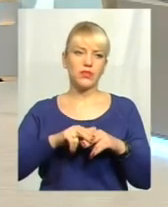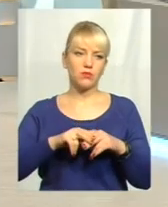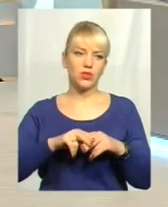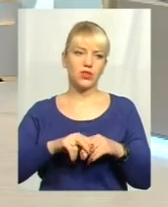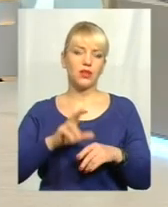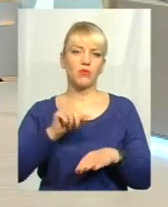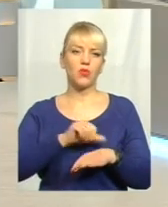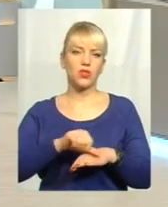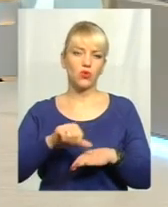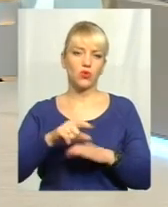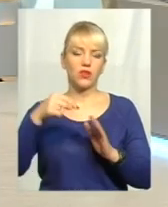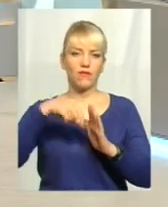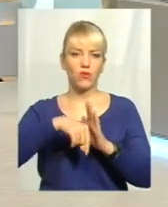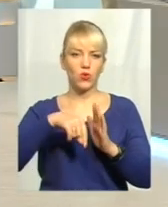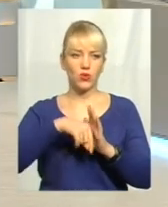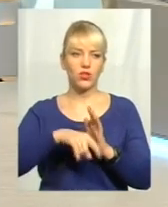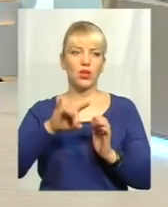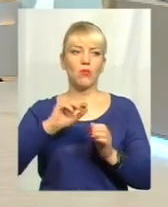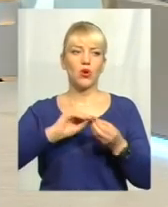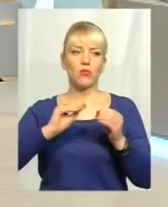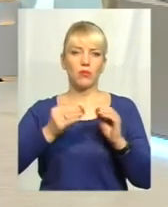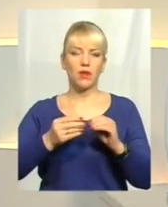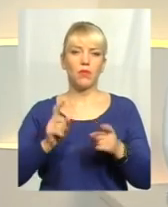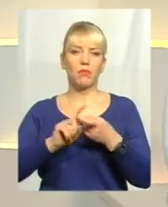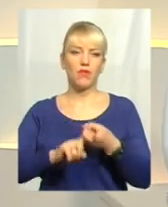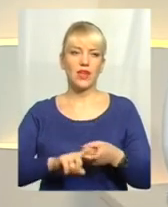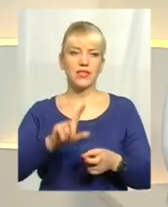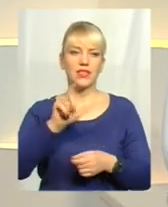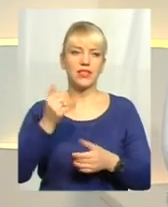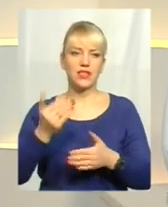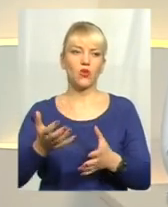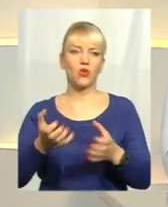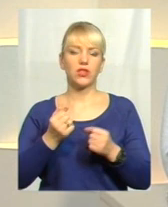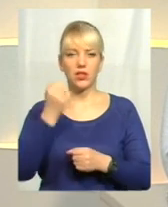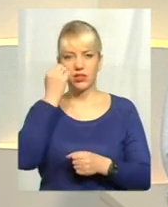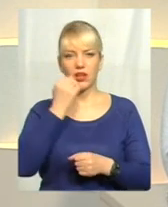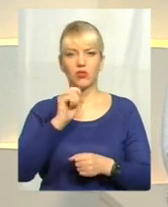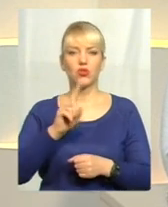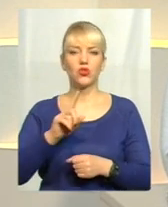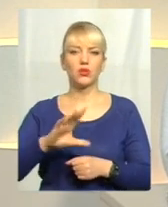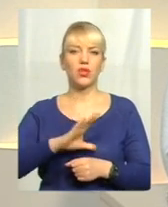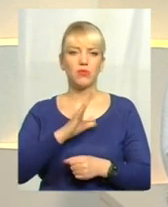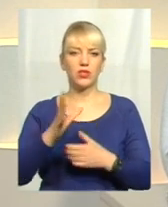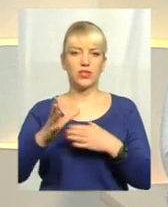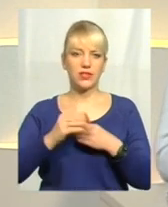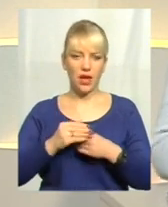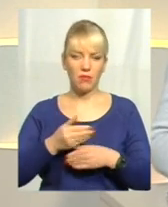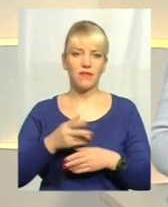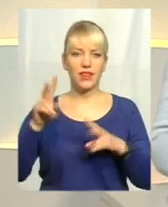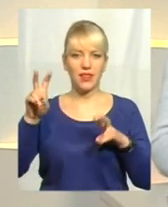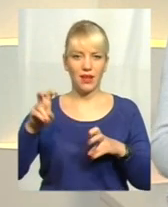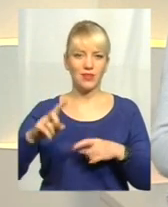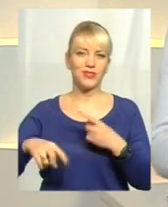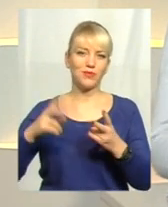про закордонні і внутрішні, в основному про проблеми, пов'язані з їх отриманням. Дякую, що були із нами в темі. Ще